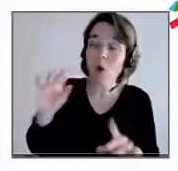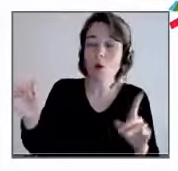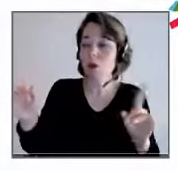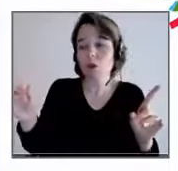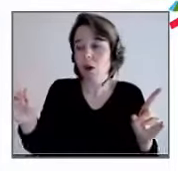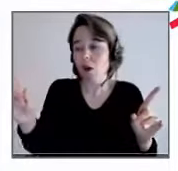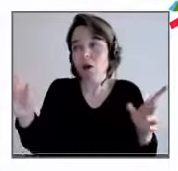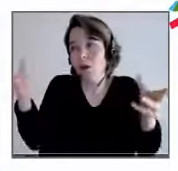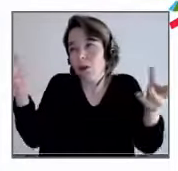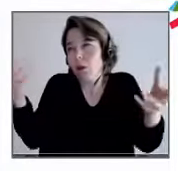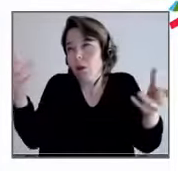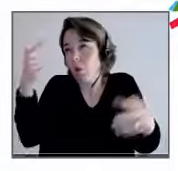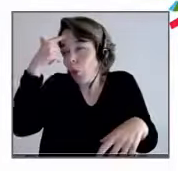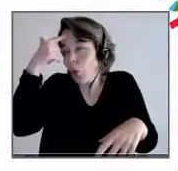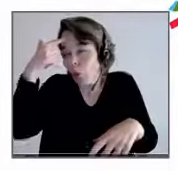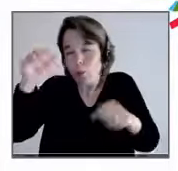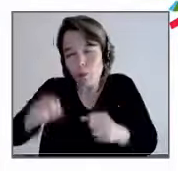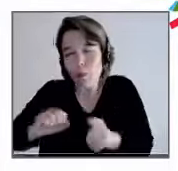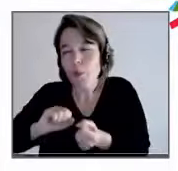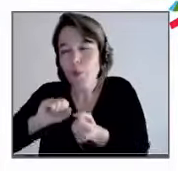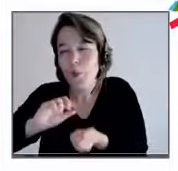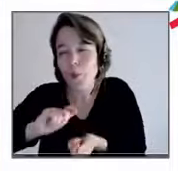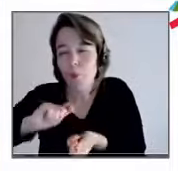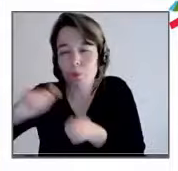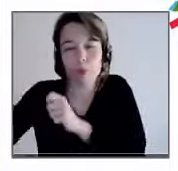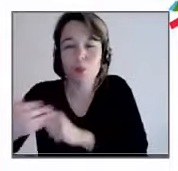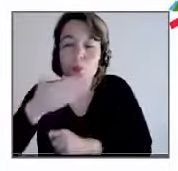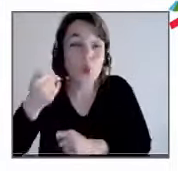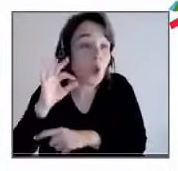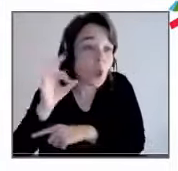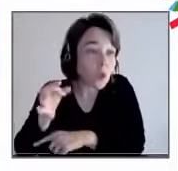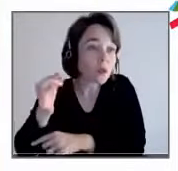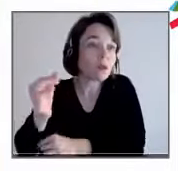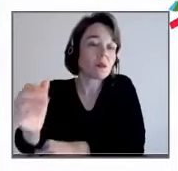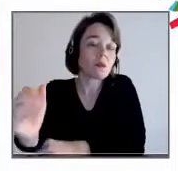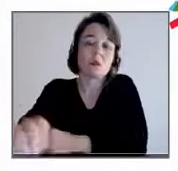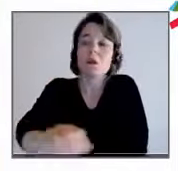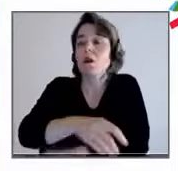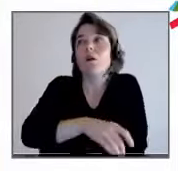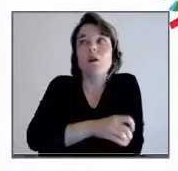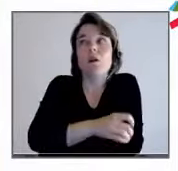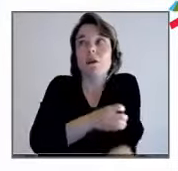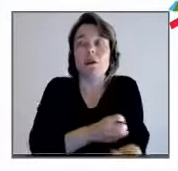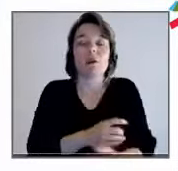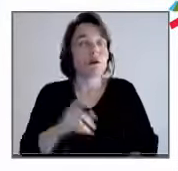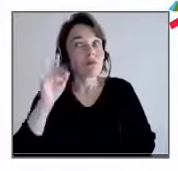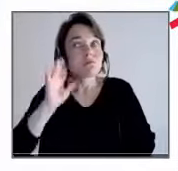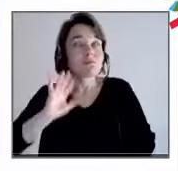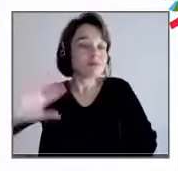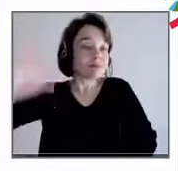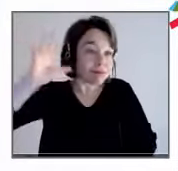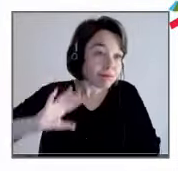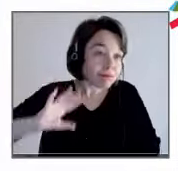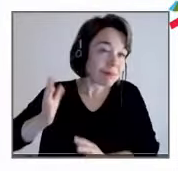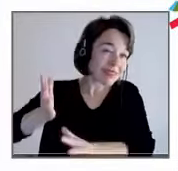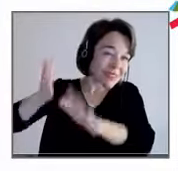absolument. Depuis une dizaine, depuis une quinzaine d'années, enfin, moi, j'en entends parler depuis au moins une dizaine d'années, on dit les collectifs